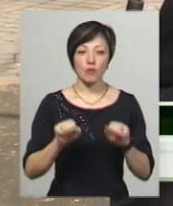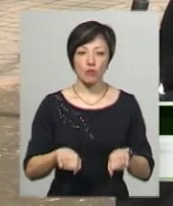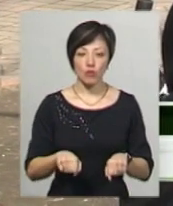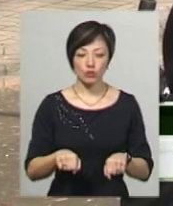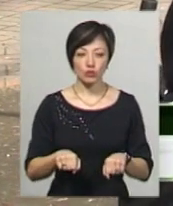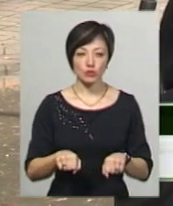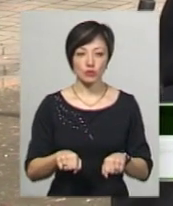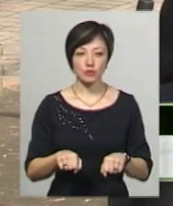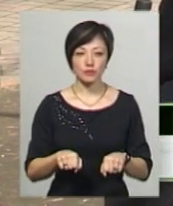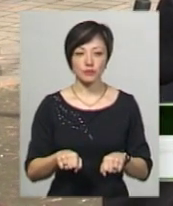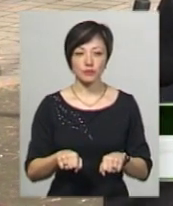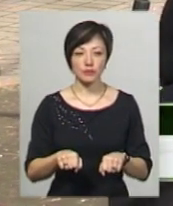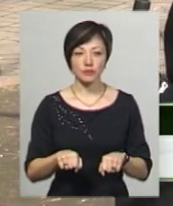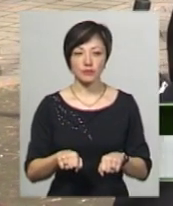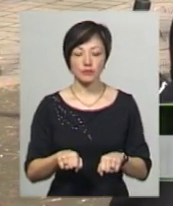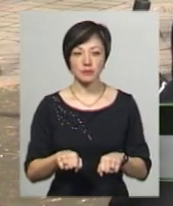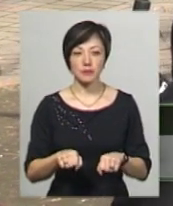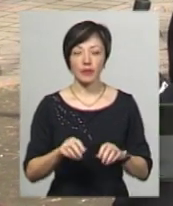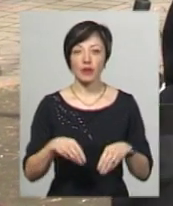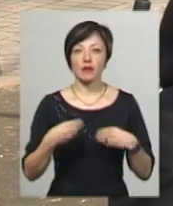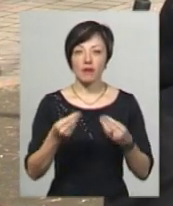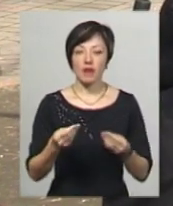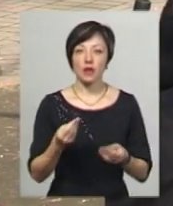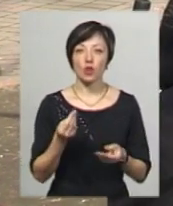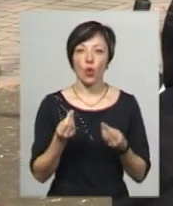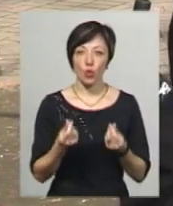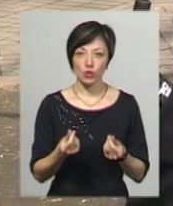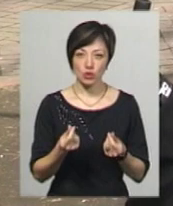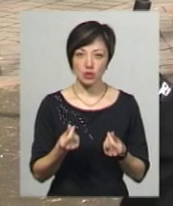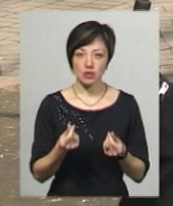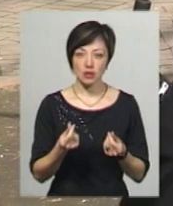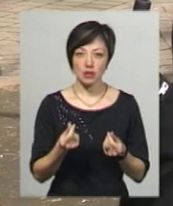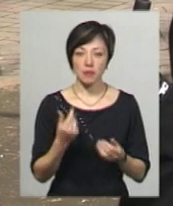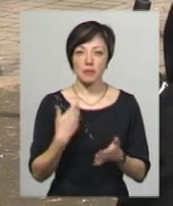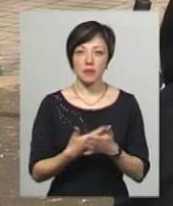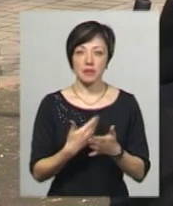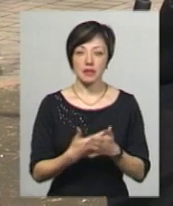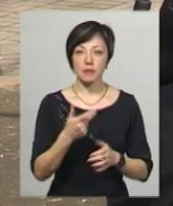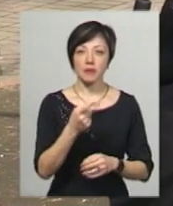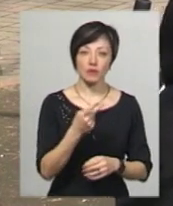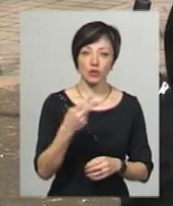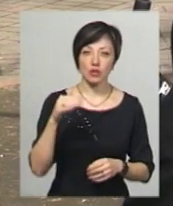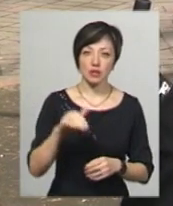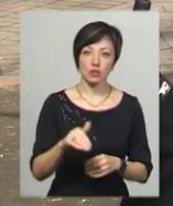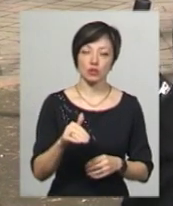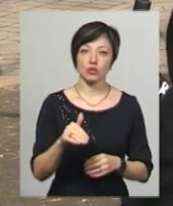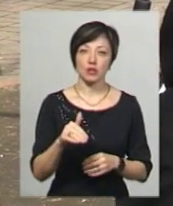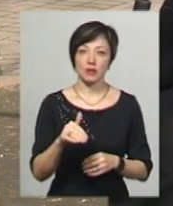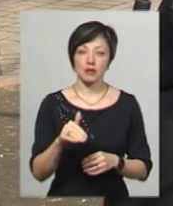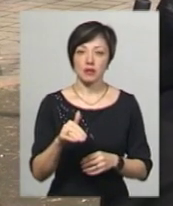давати кошти приблизно півтори тисячі